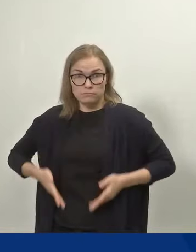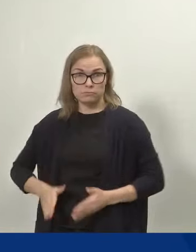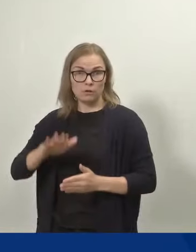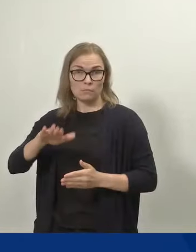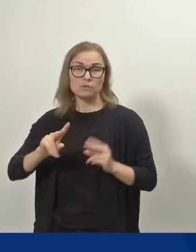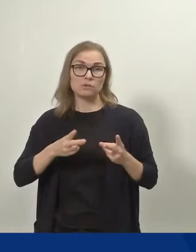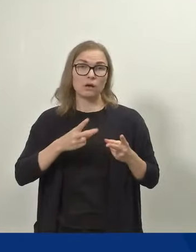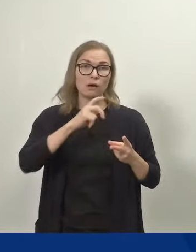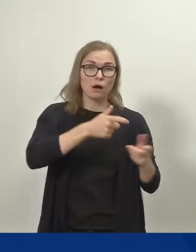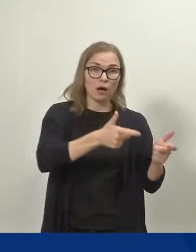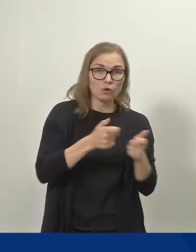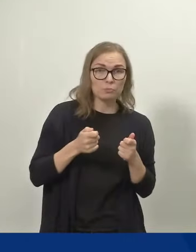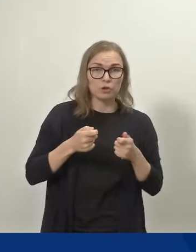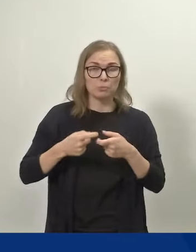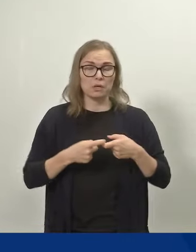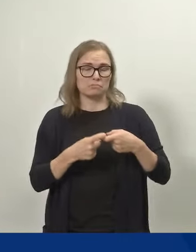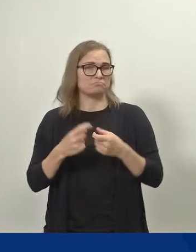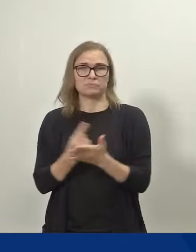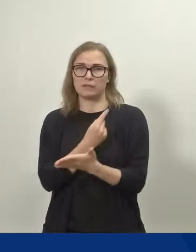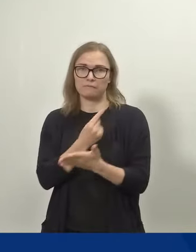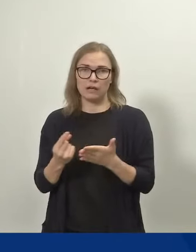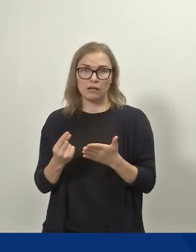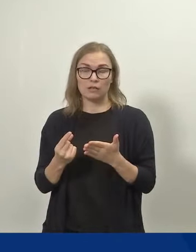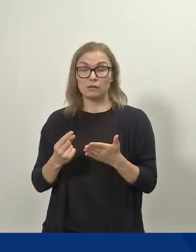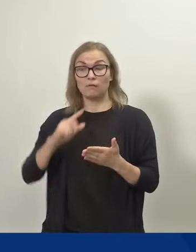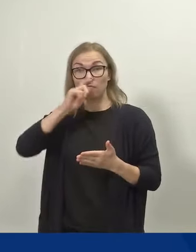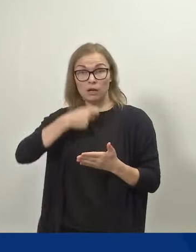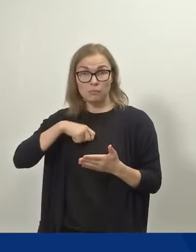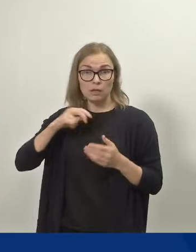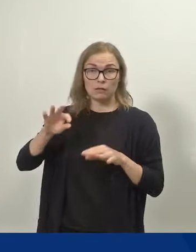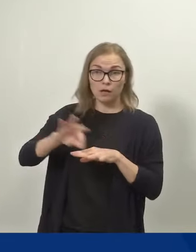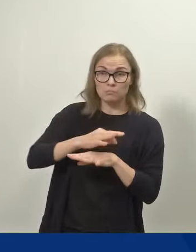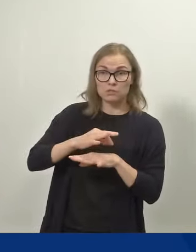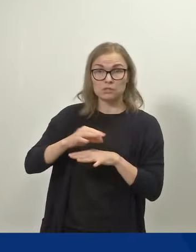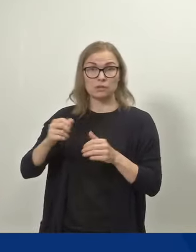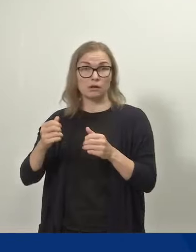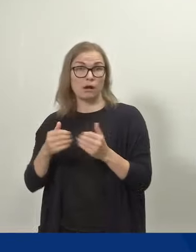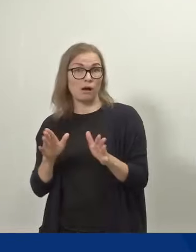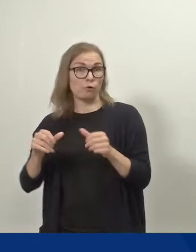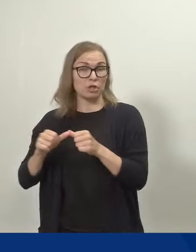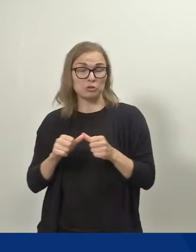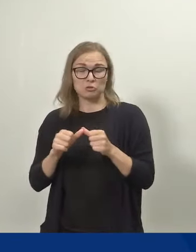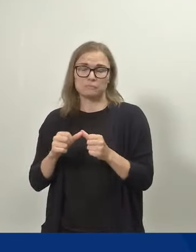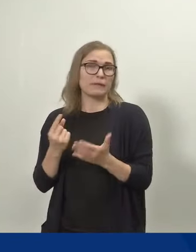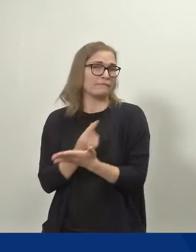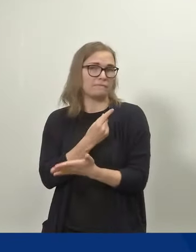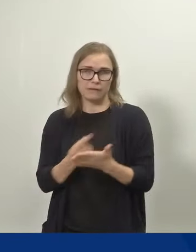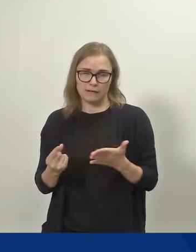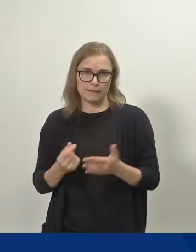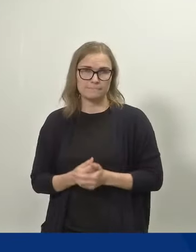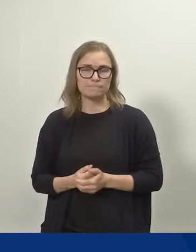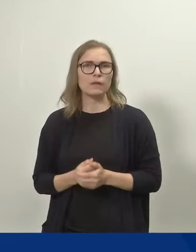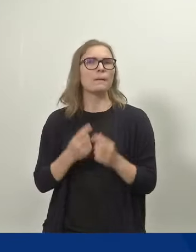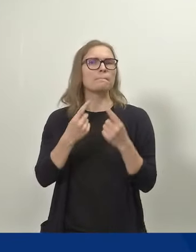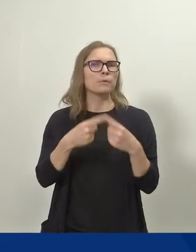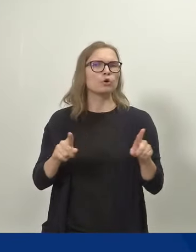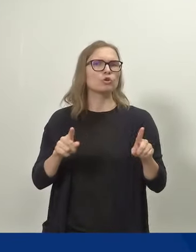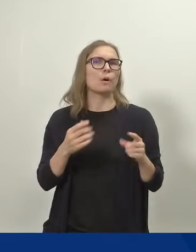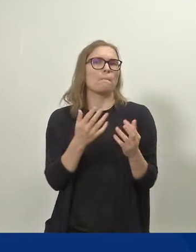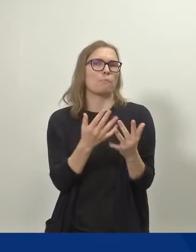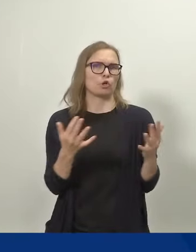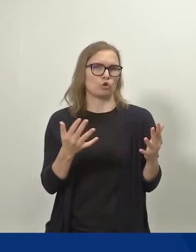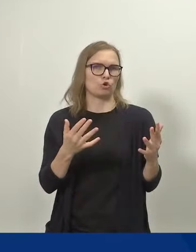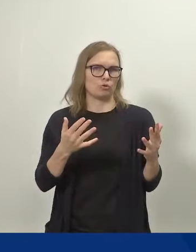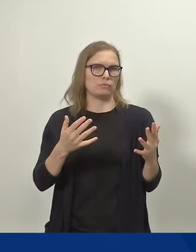ovatko vanhemmat keskenään avioliitossa tai avoliitossa. Poikkeuksen muodostavat kuitenkin monikkoperheet, eli jos on